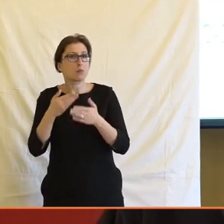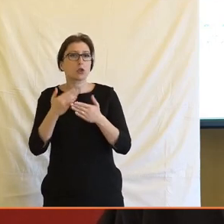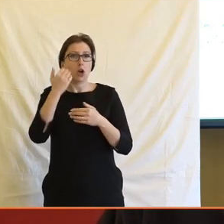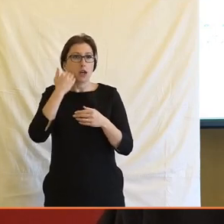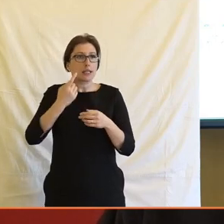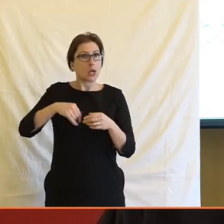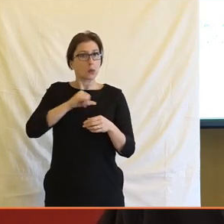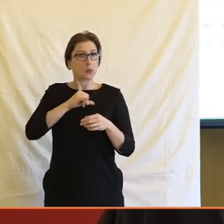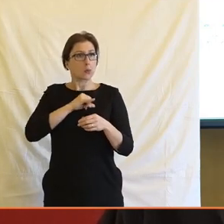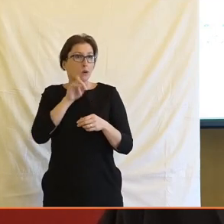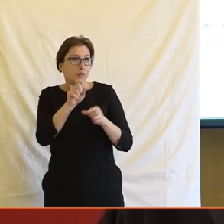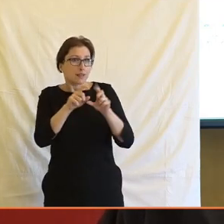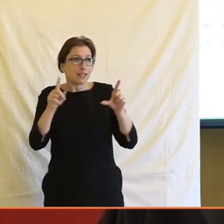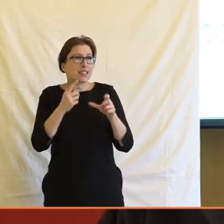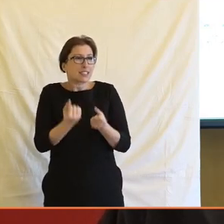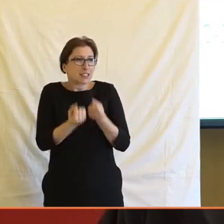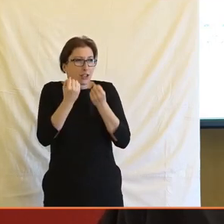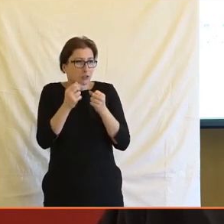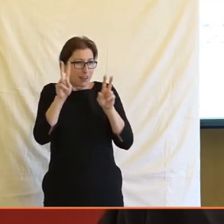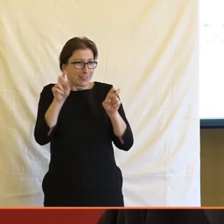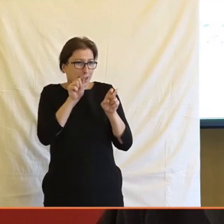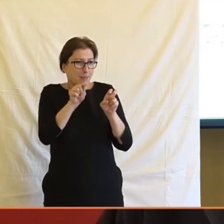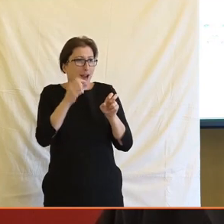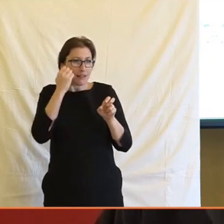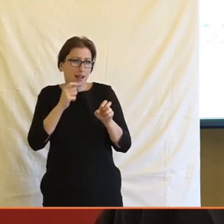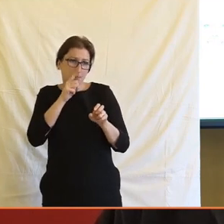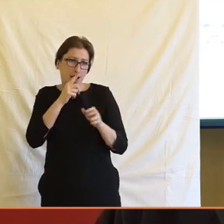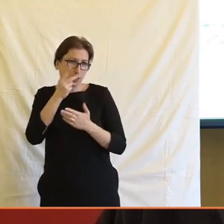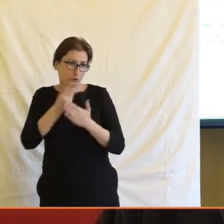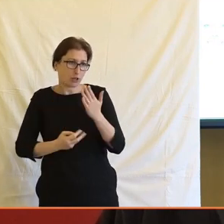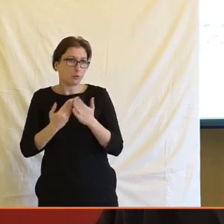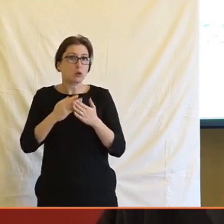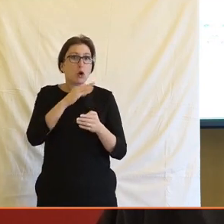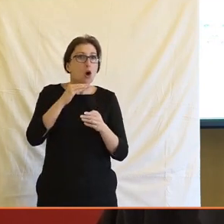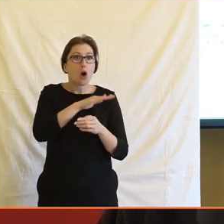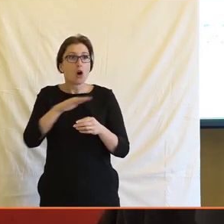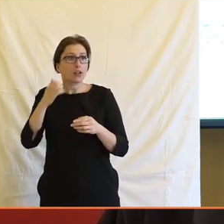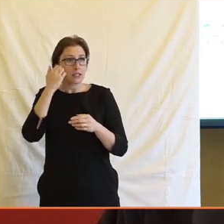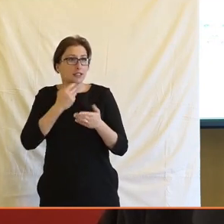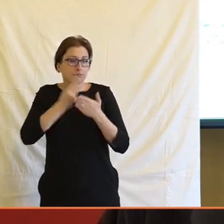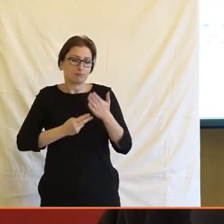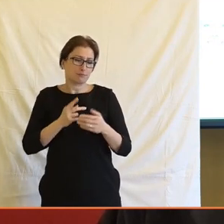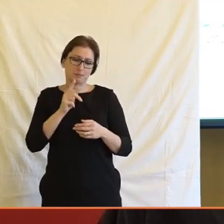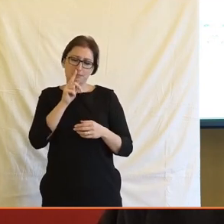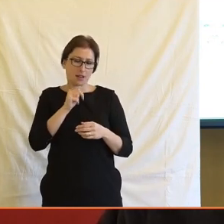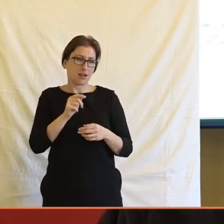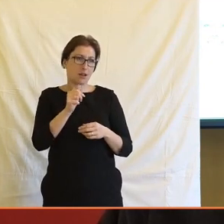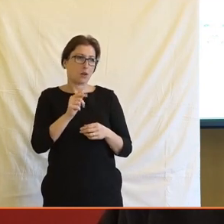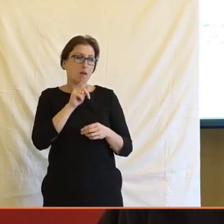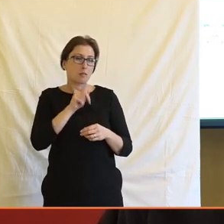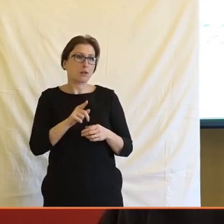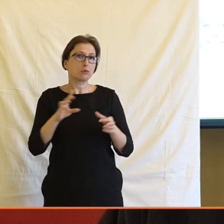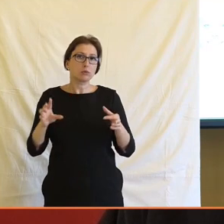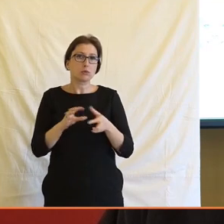znamená, že ty témata, až jsou jako vlastně těžký na zpracování, tak pak rozhodně nejsou masově čtený, pokud nebereme nějaký volební vizualizace nebo podobný